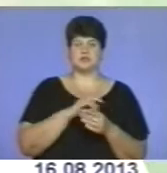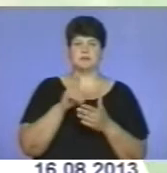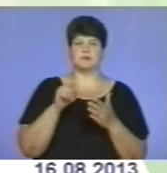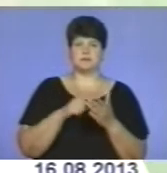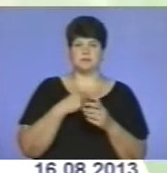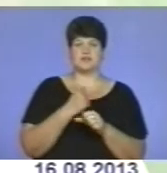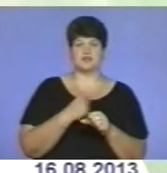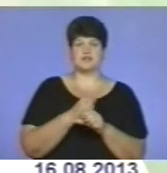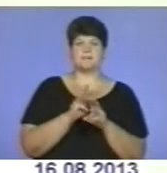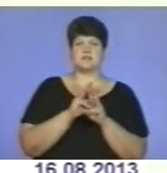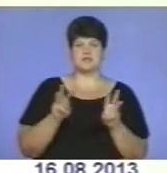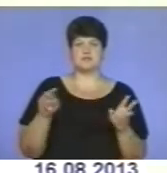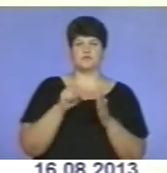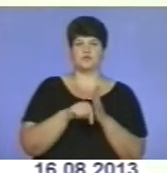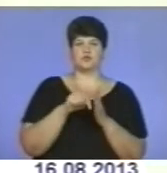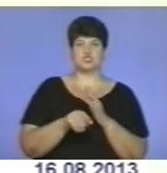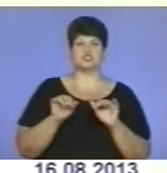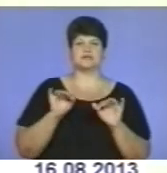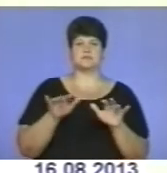працюватиме Міністерство внутрішніх справ.